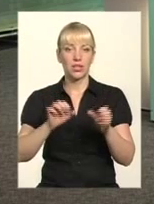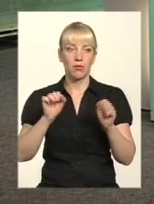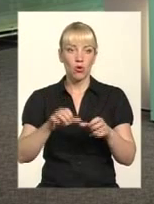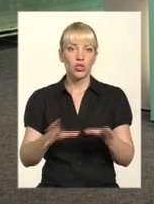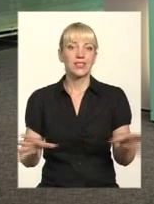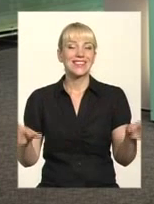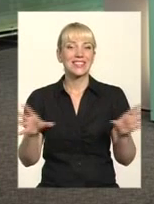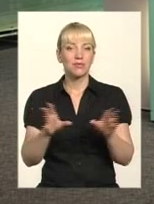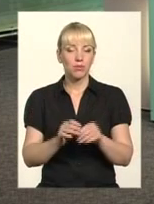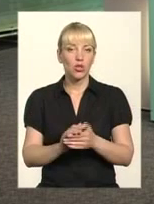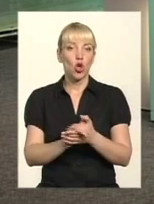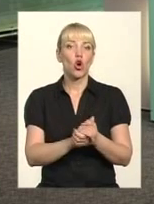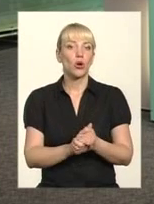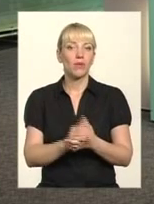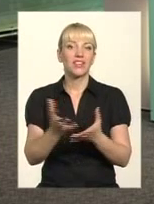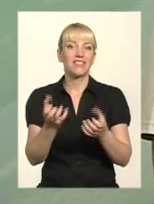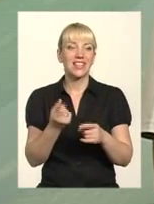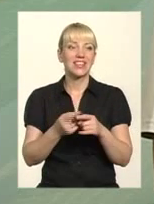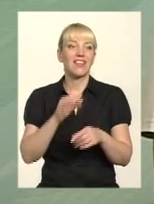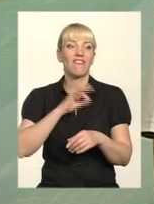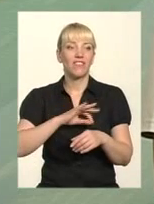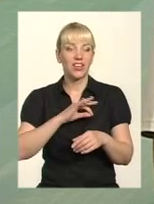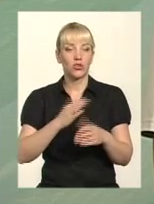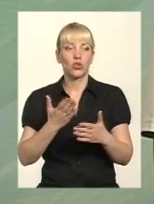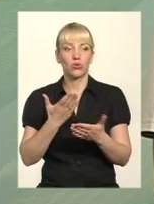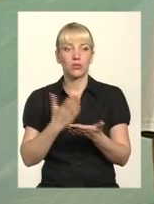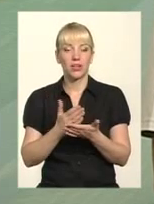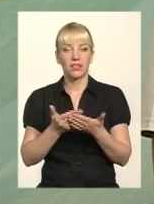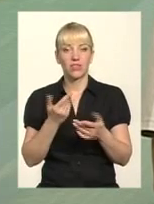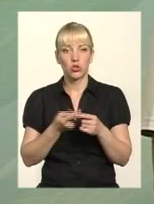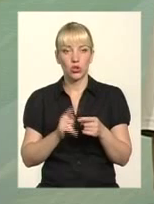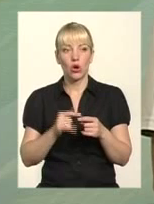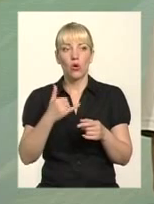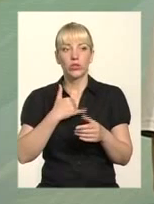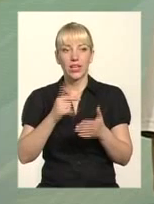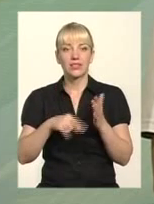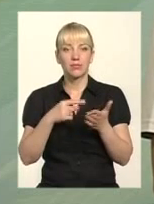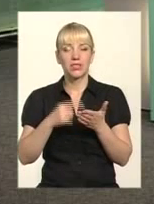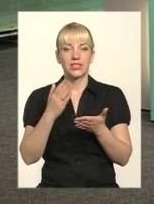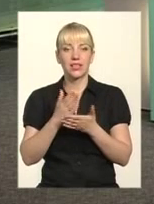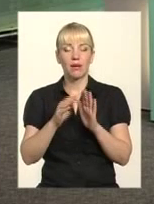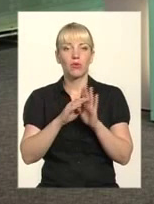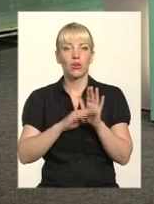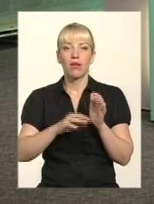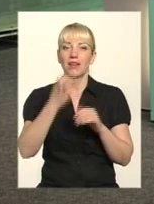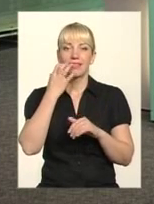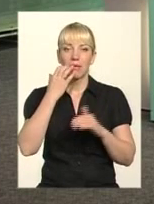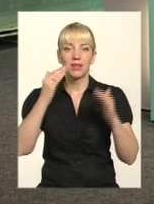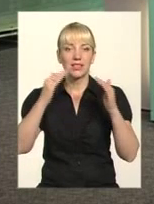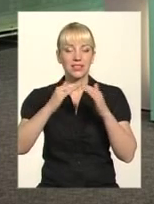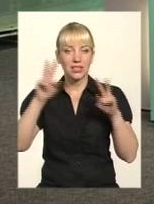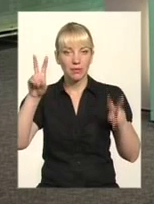взяти і вже мати якусь вигоду від цього. Тим паче в місті в нас є програма «Теплий дім» і ще там пару програм, які